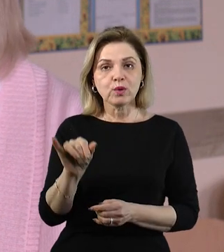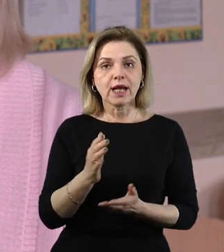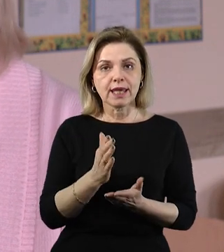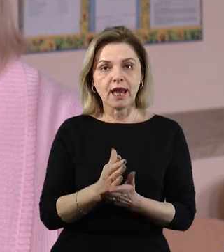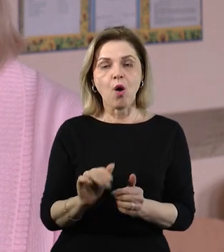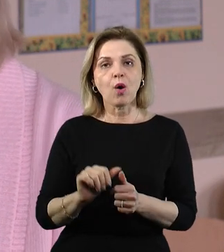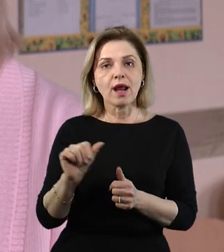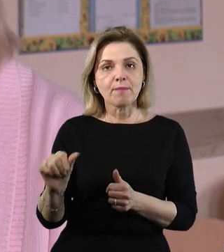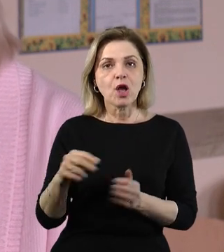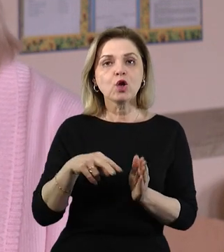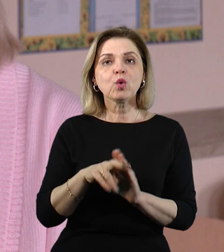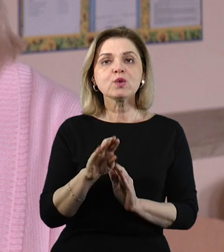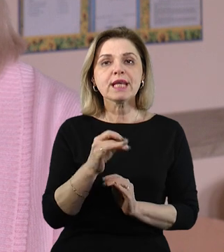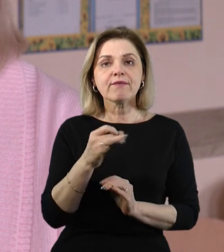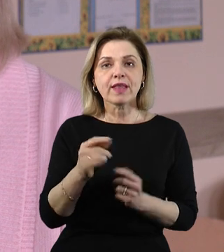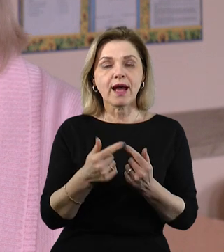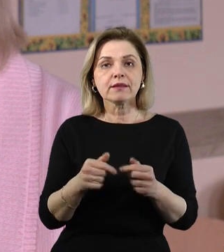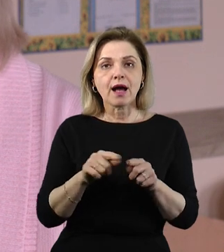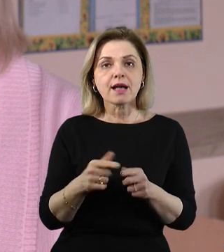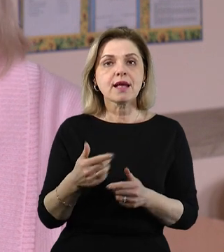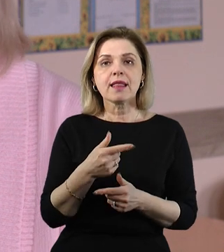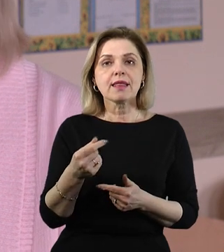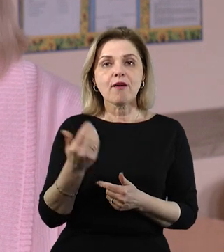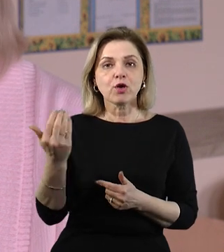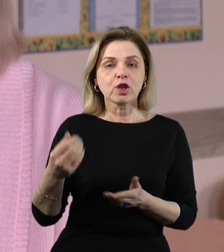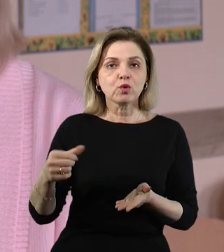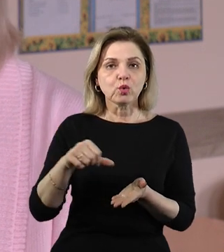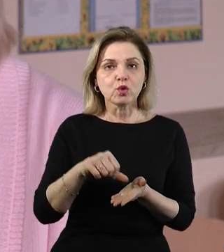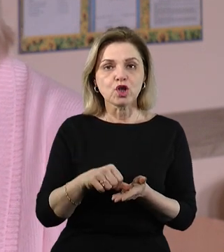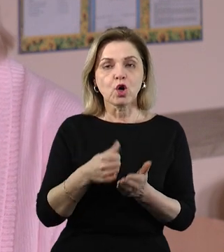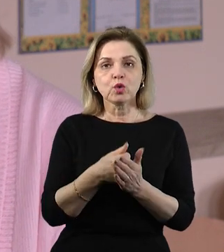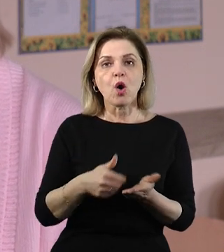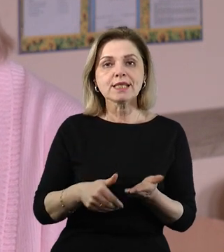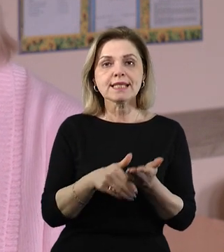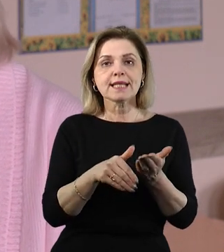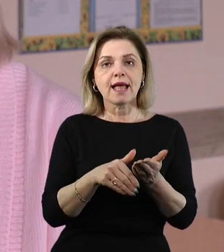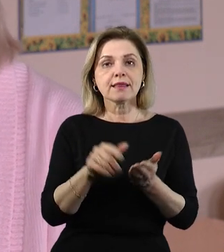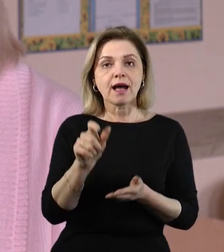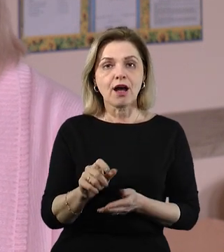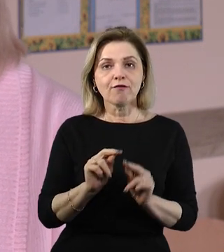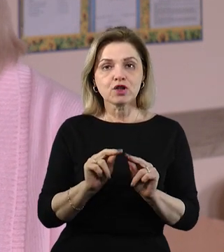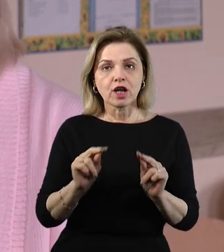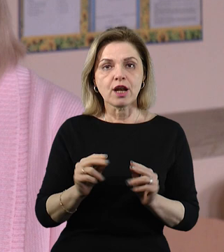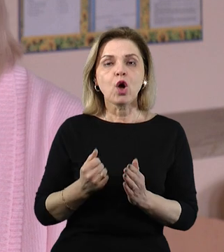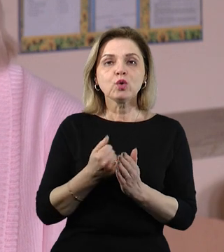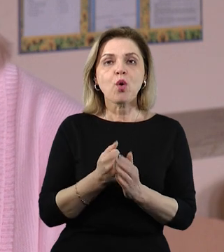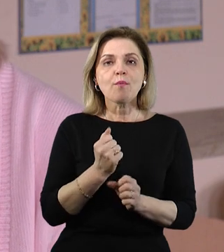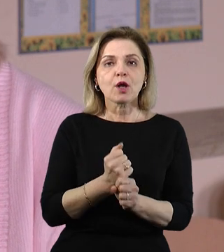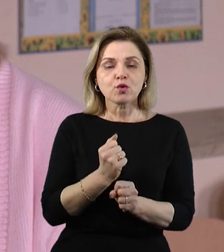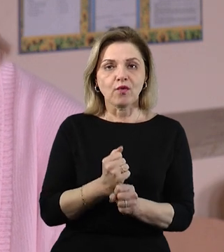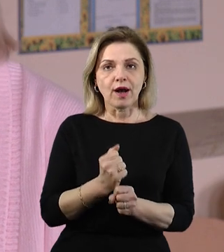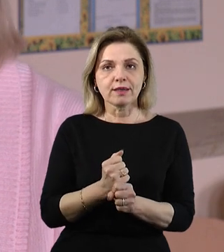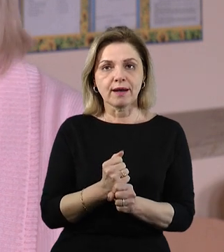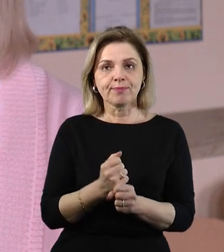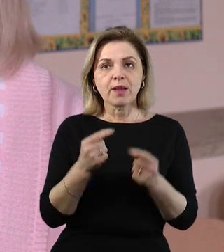окремий інклюзивний клас, де вони долучаються до асистента вчителя для допрацювання